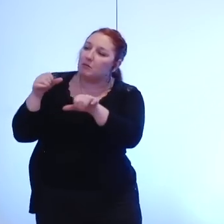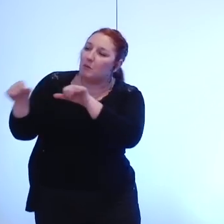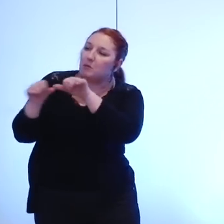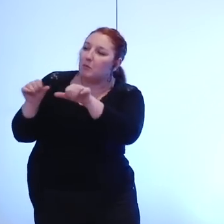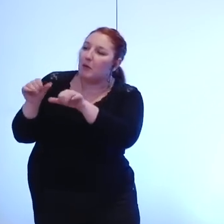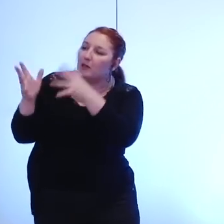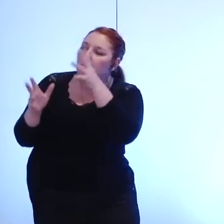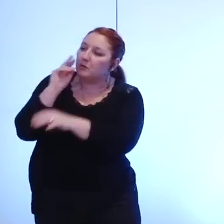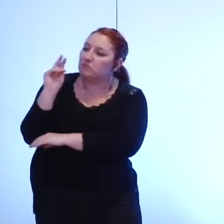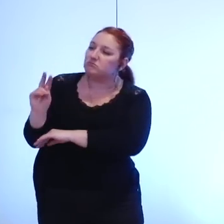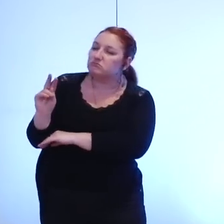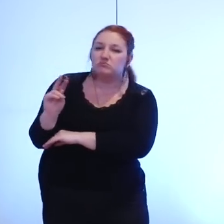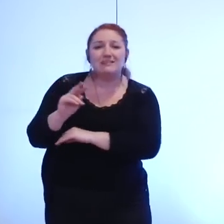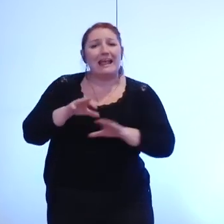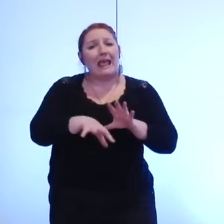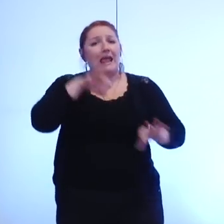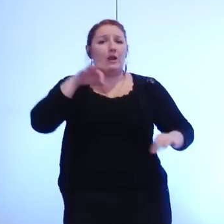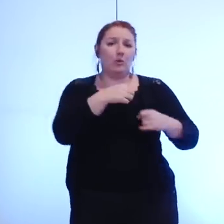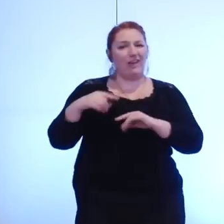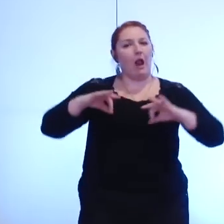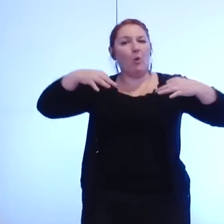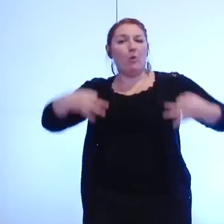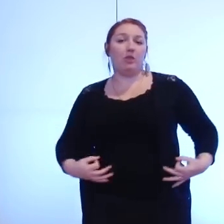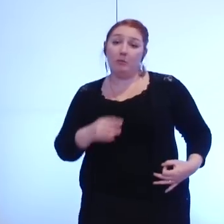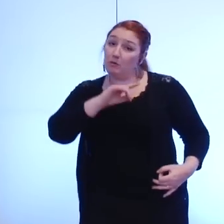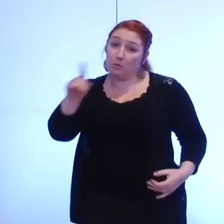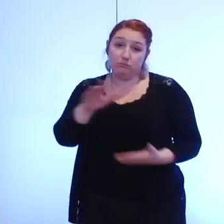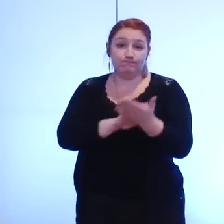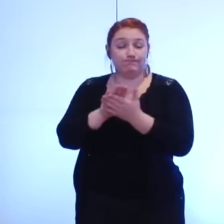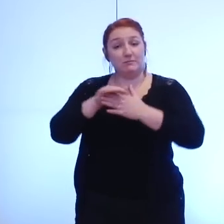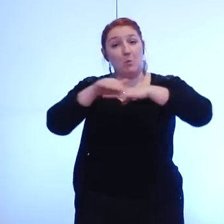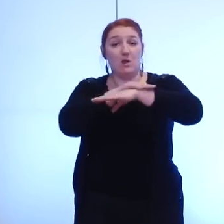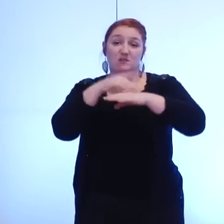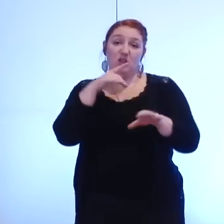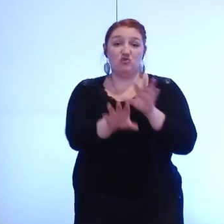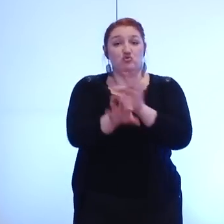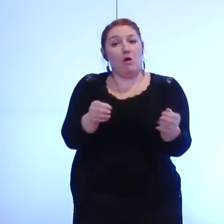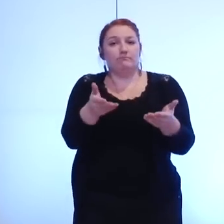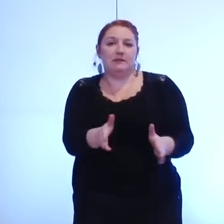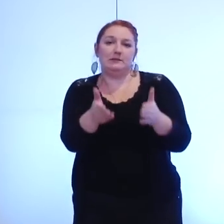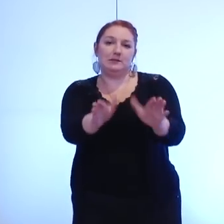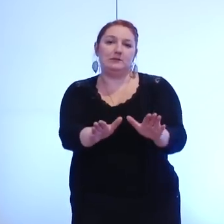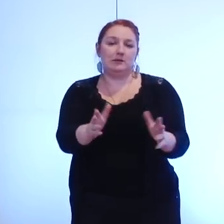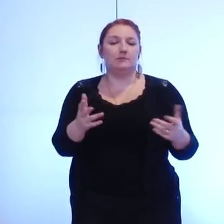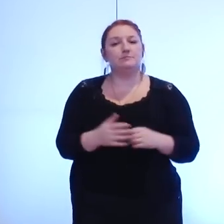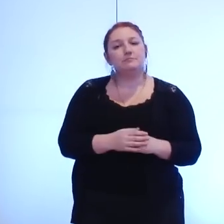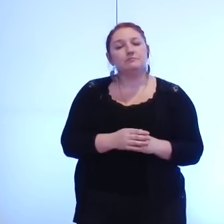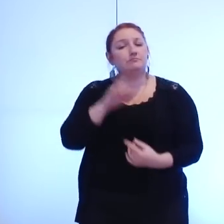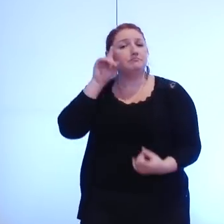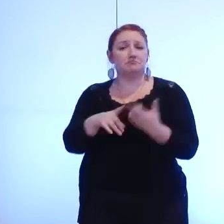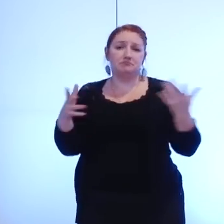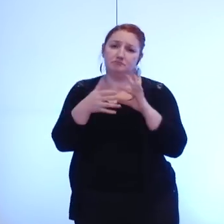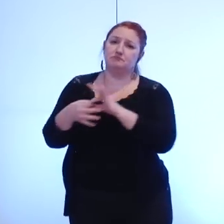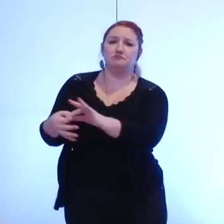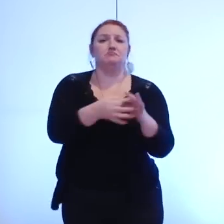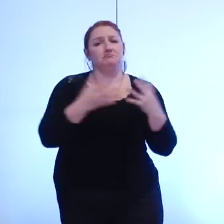sont pas des comptables ce sont des décideurs politiques qui font des choix notre choix c'est de faire jouer la solidarité encore et toujours et nous ne dévierons